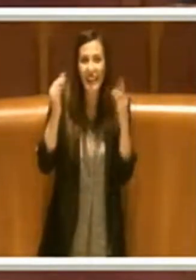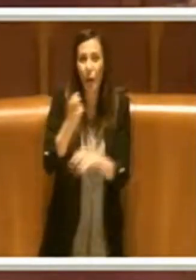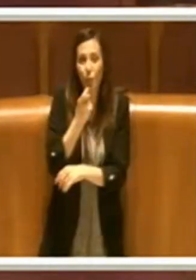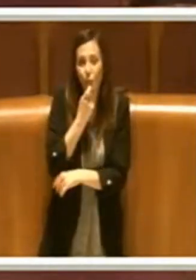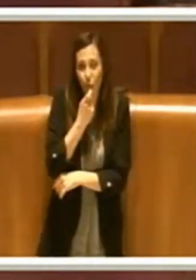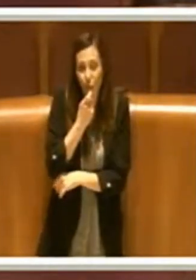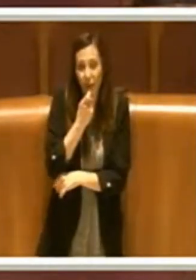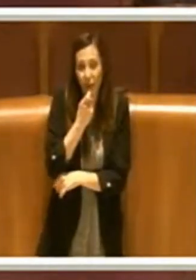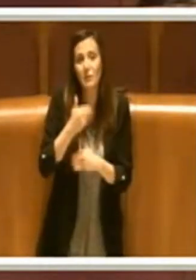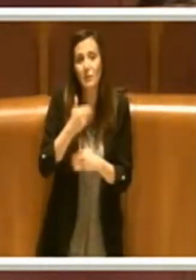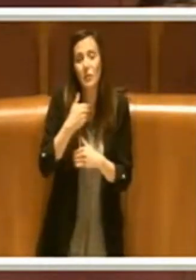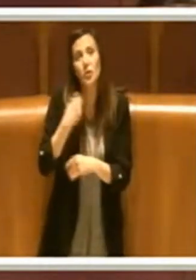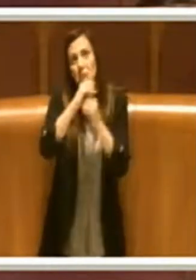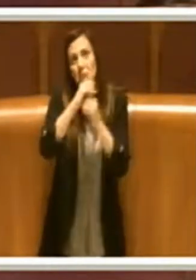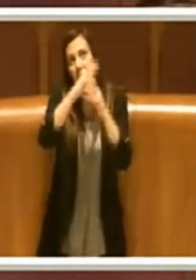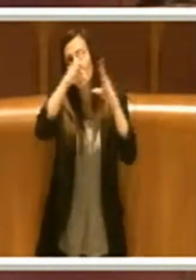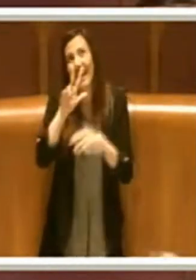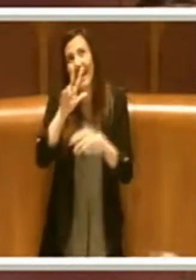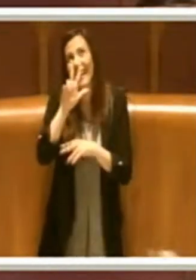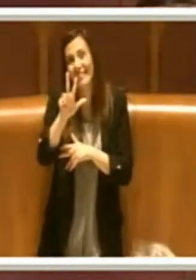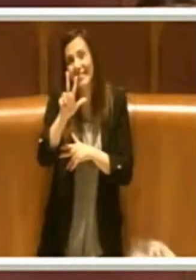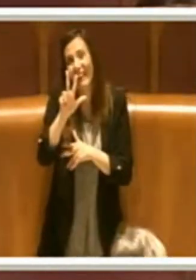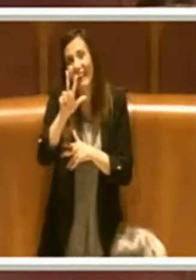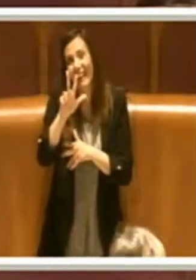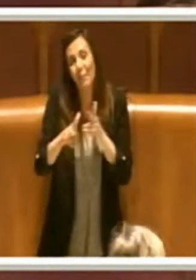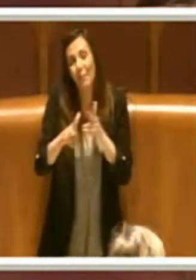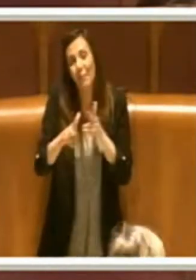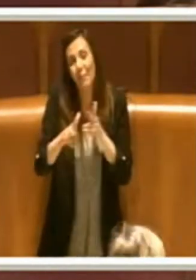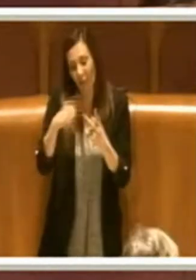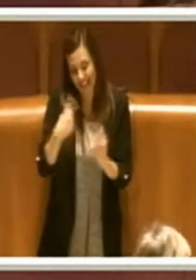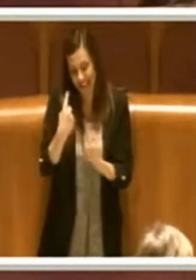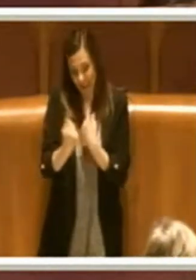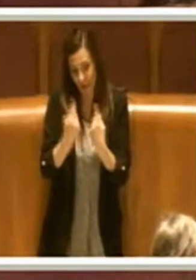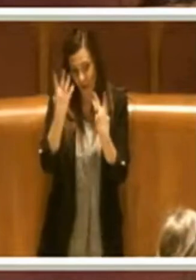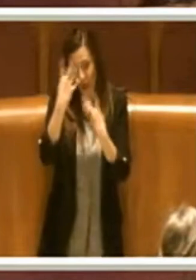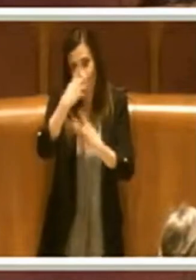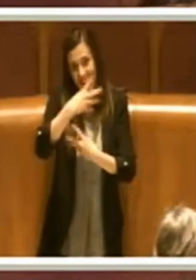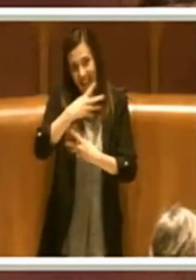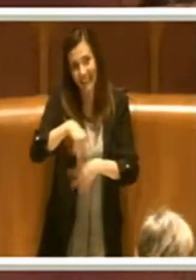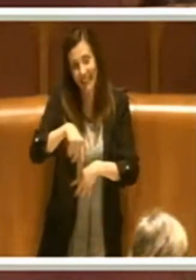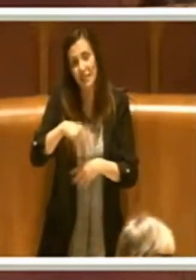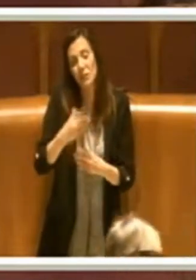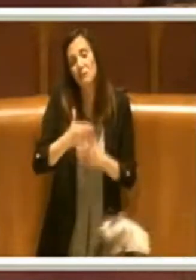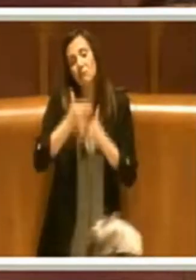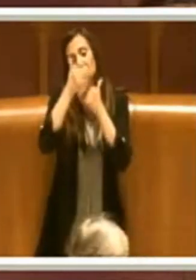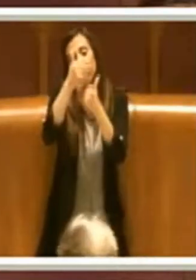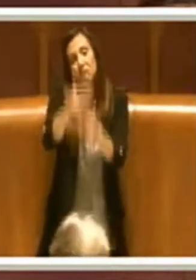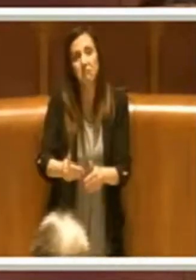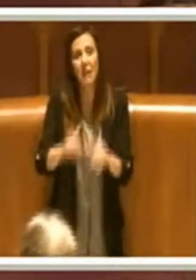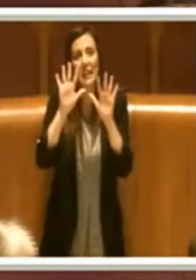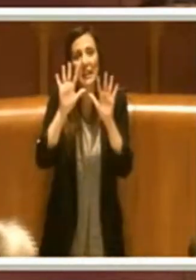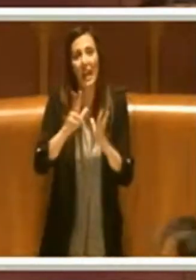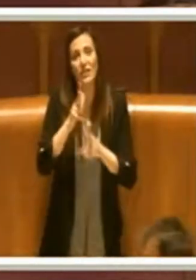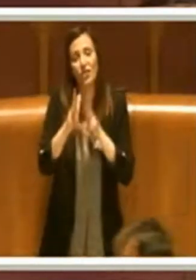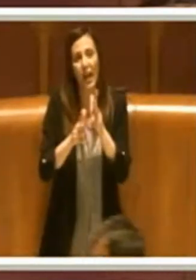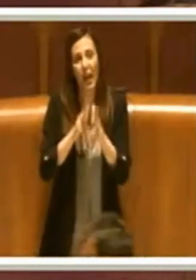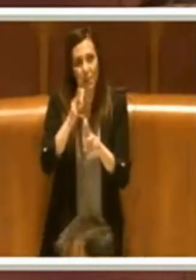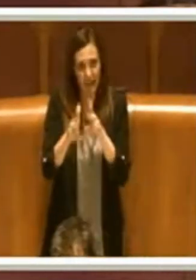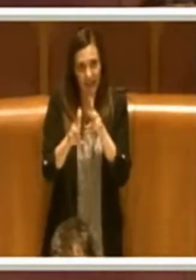giorno immaginato il 3 per una questione organizzativa ma ben venga il 10, quindi evidentemente